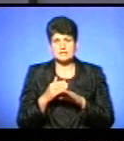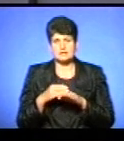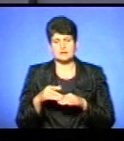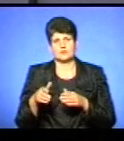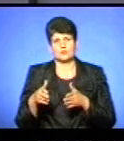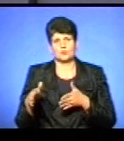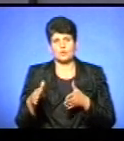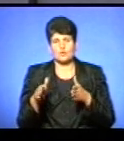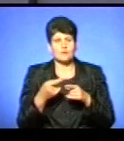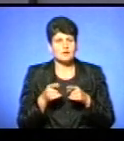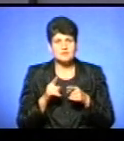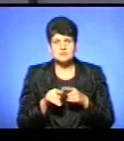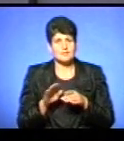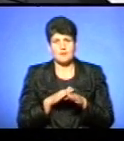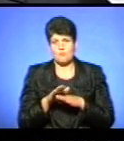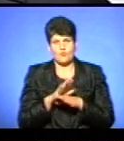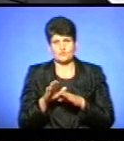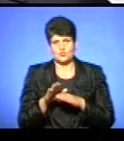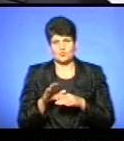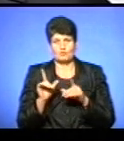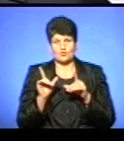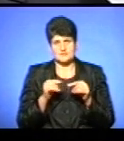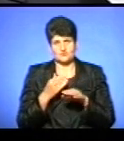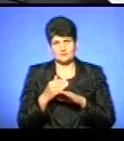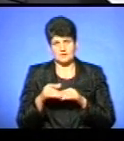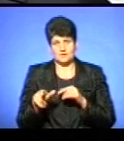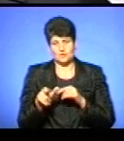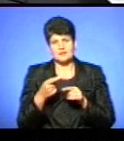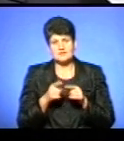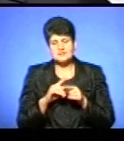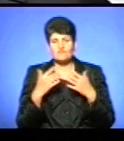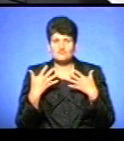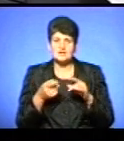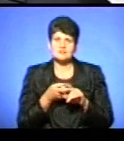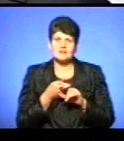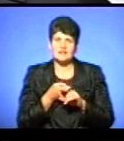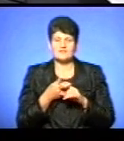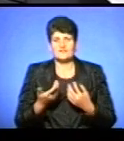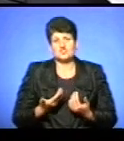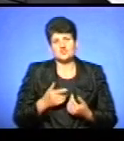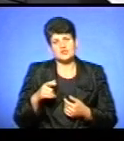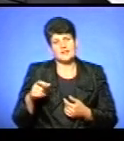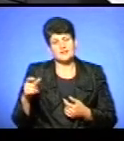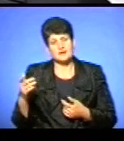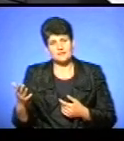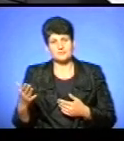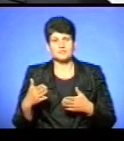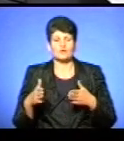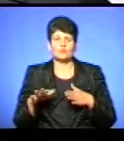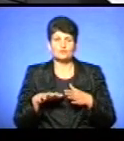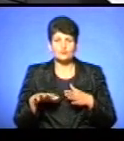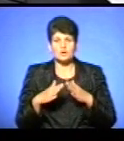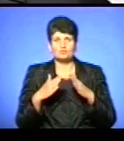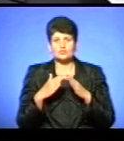не зовсім проїзна частина дороги. І це, як на мене, це вже залежить більше від жителів, тому що фактично в дворі будинку